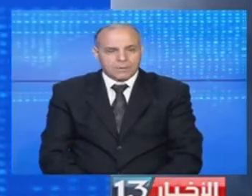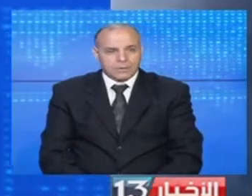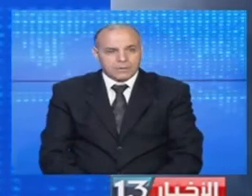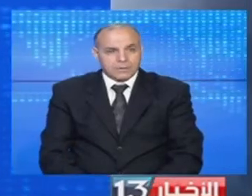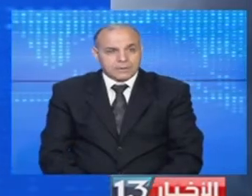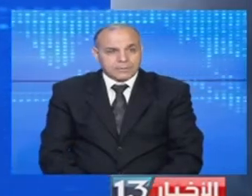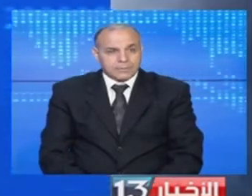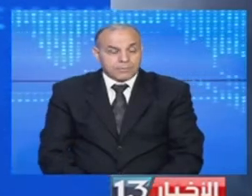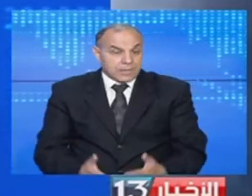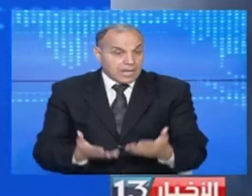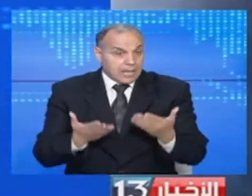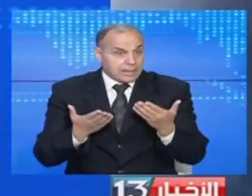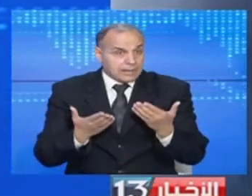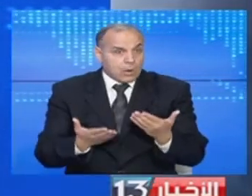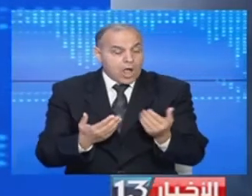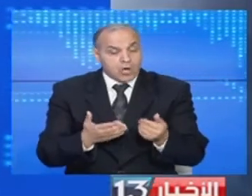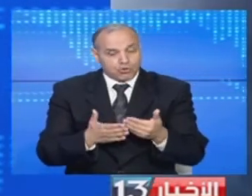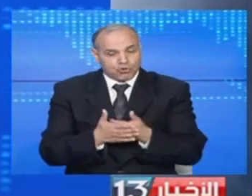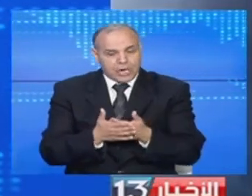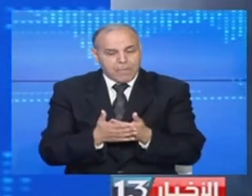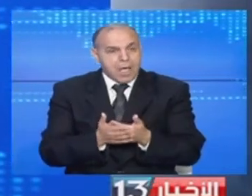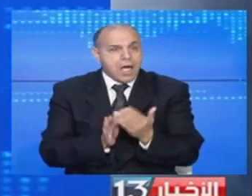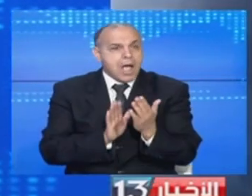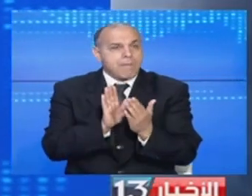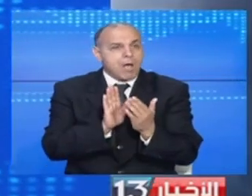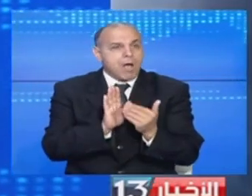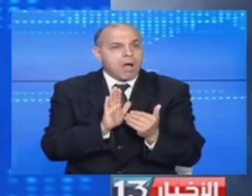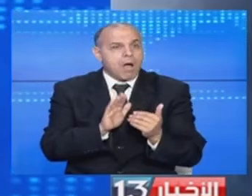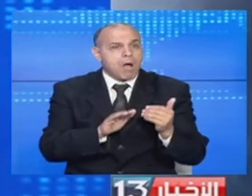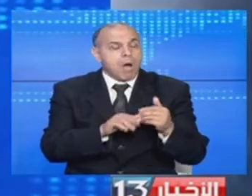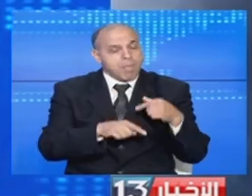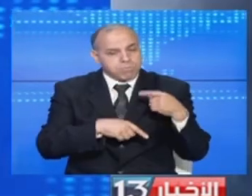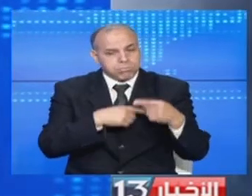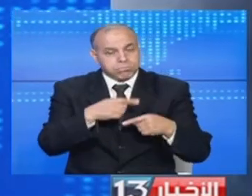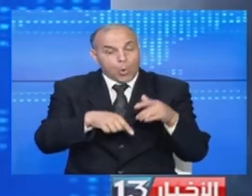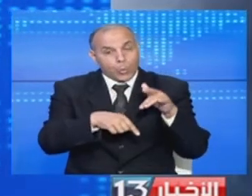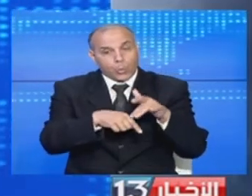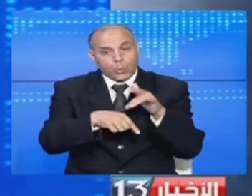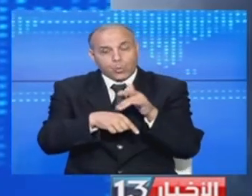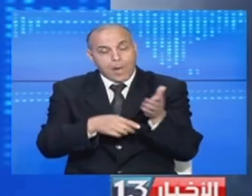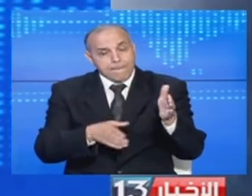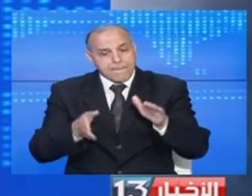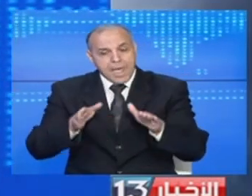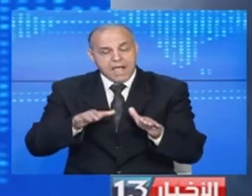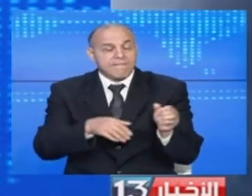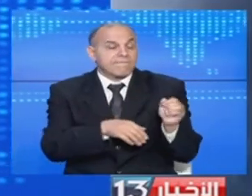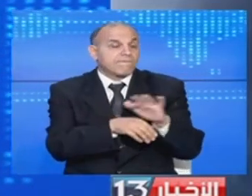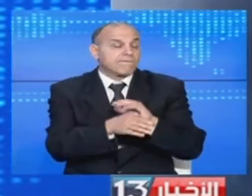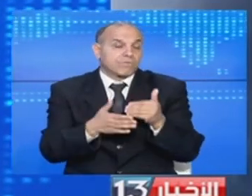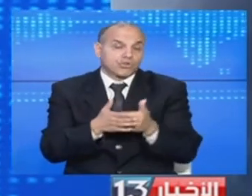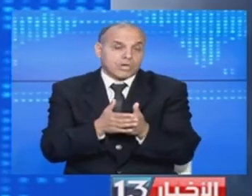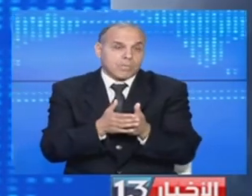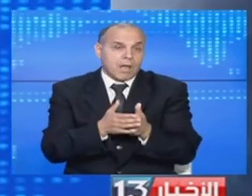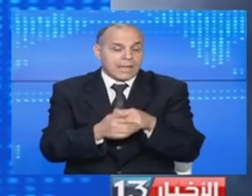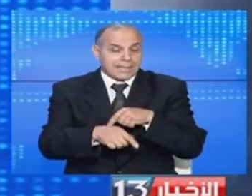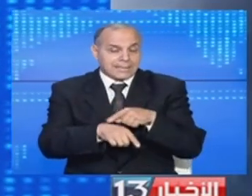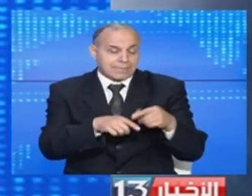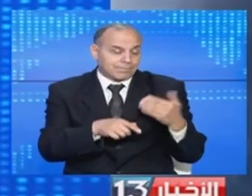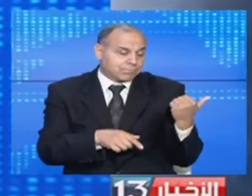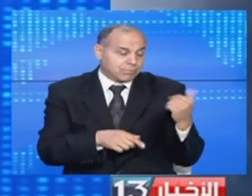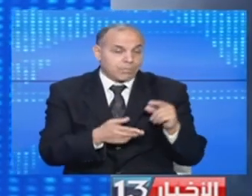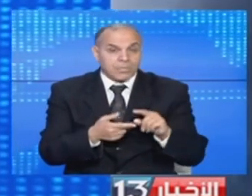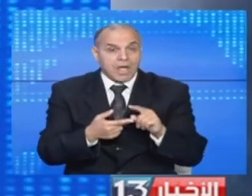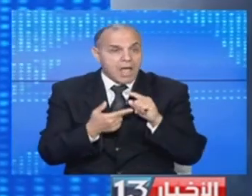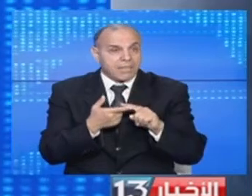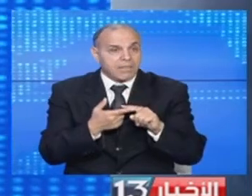في جربا وأمام التزايد المستمر للإصابات والوفيات بفيروس كورونا خلال الساعات القليلة